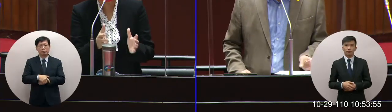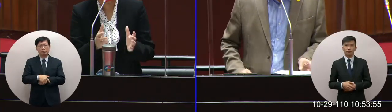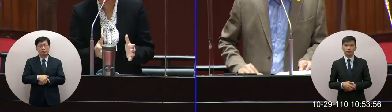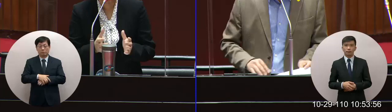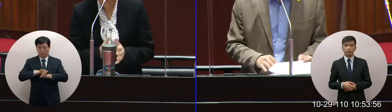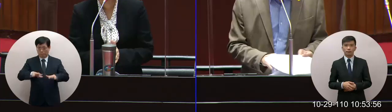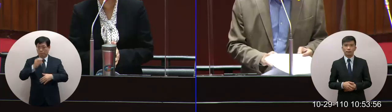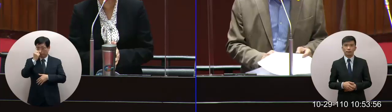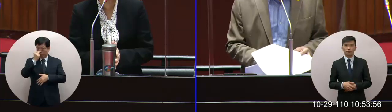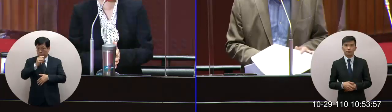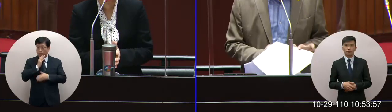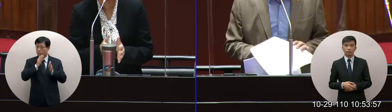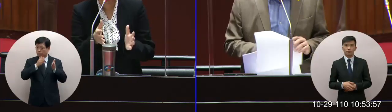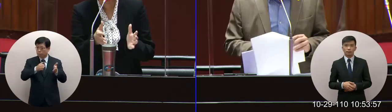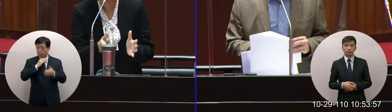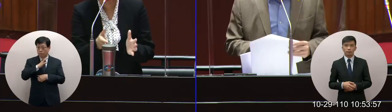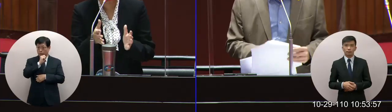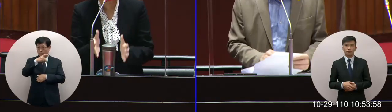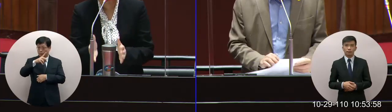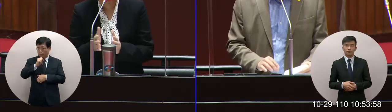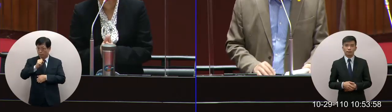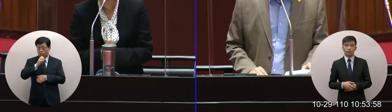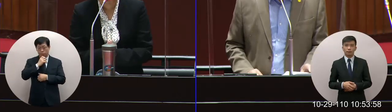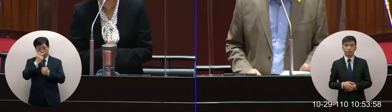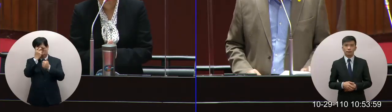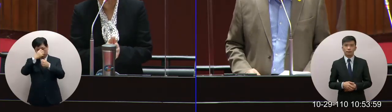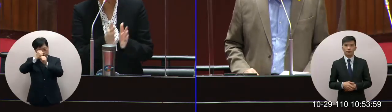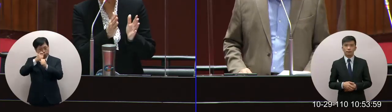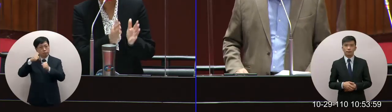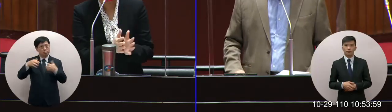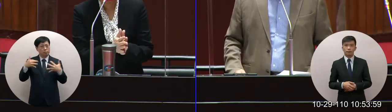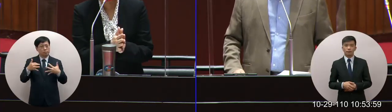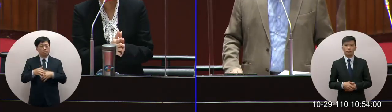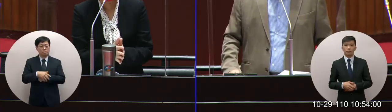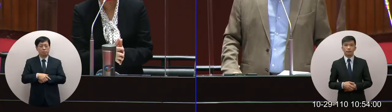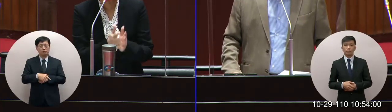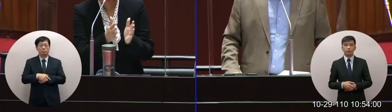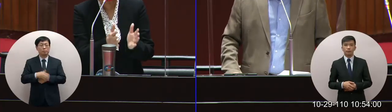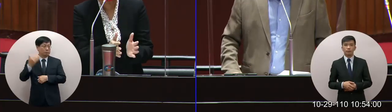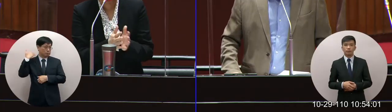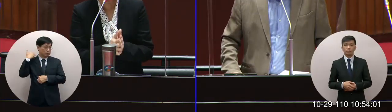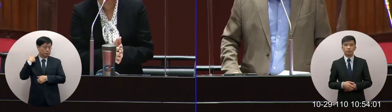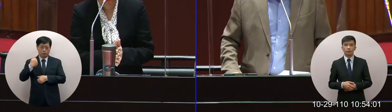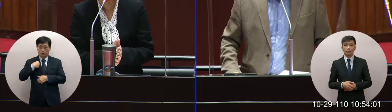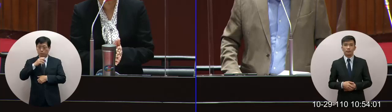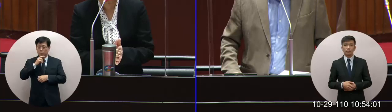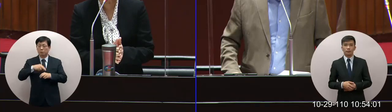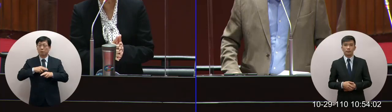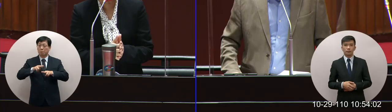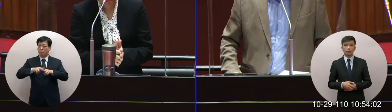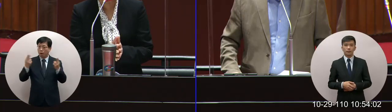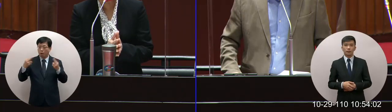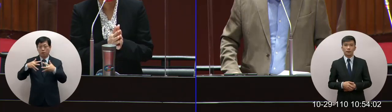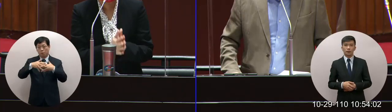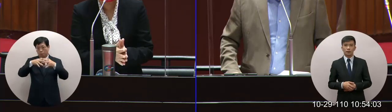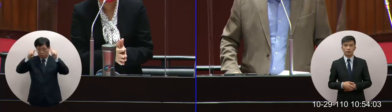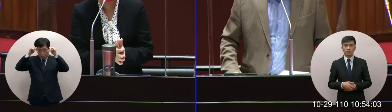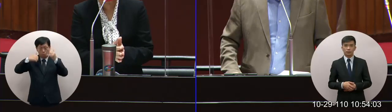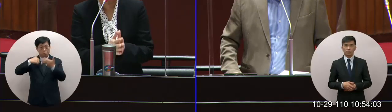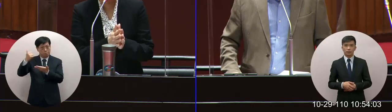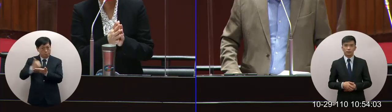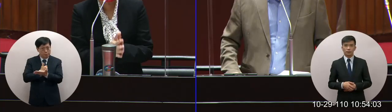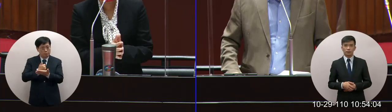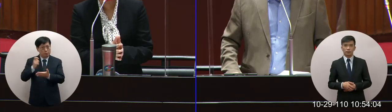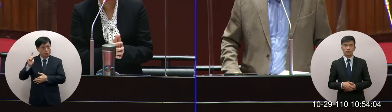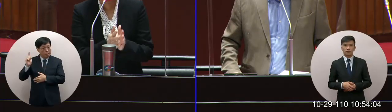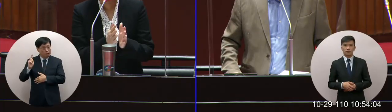特別在這個SPS就是檢疫檢驗的問題呢事實上當時我們開放美國牛肉要讓它